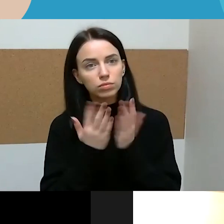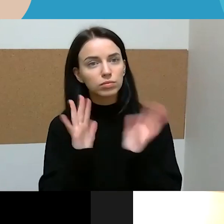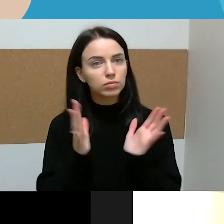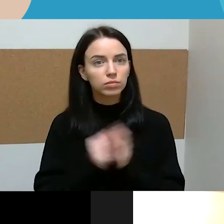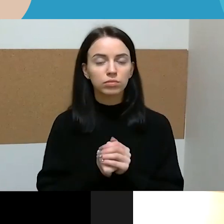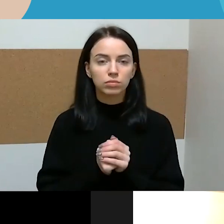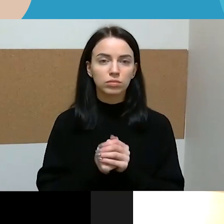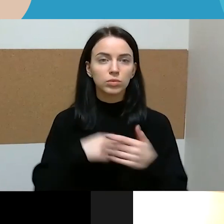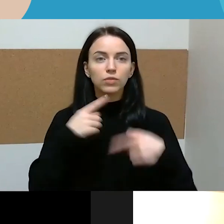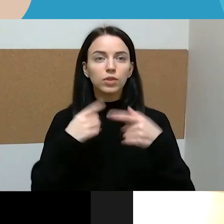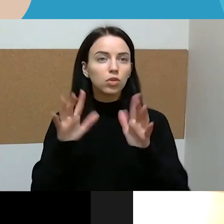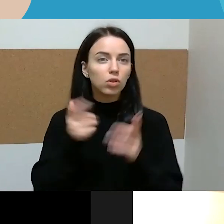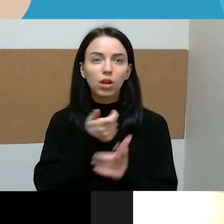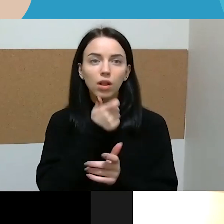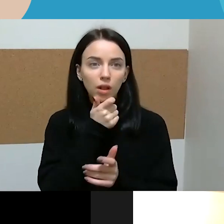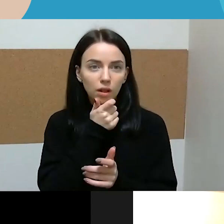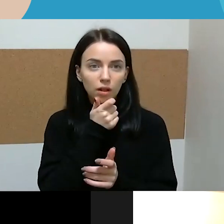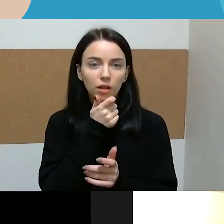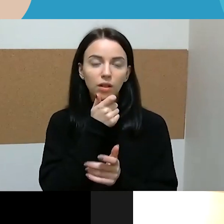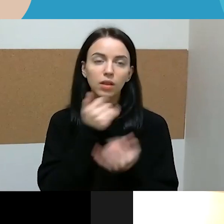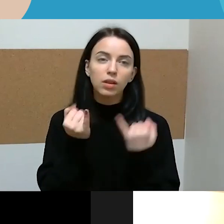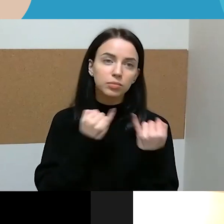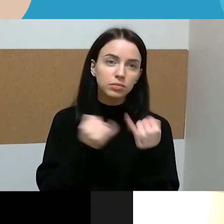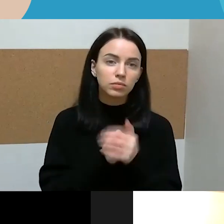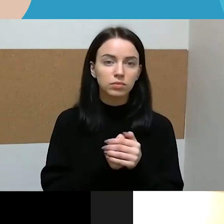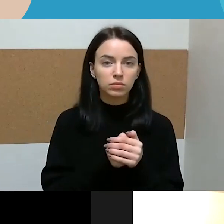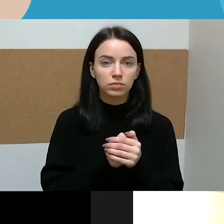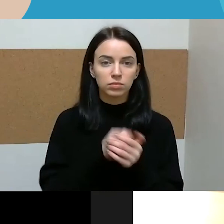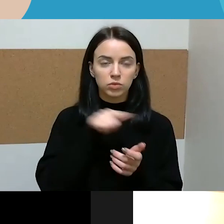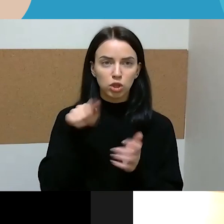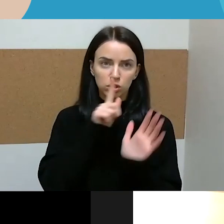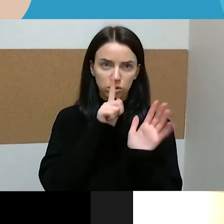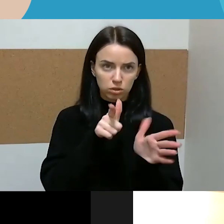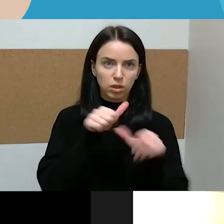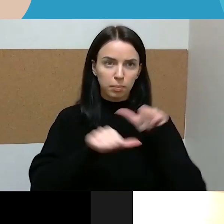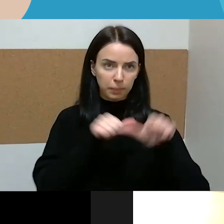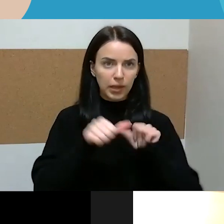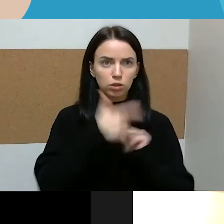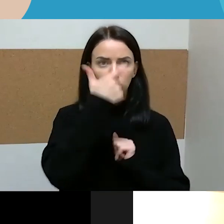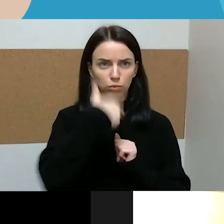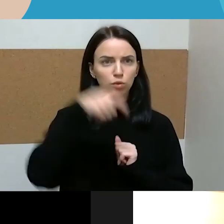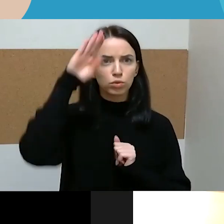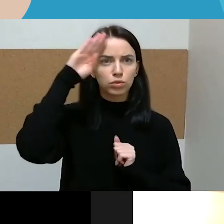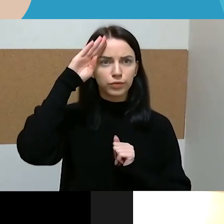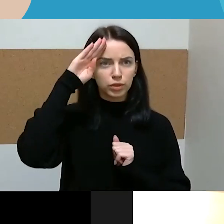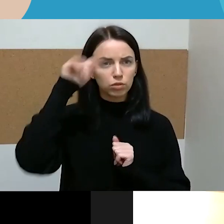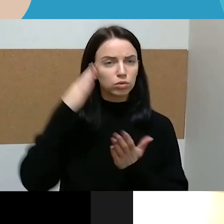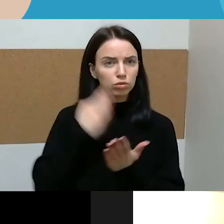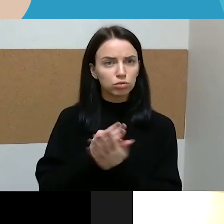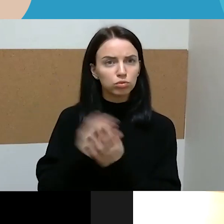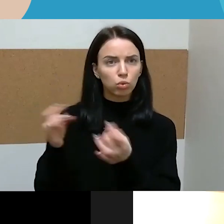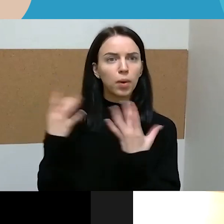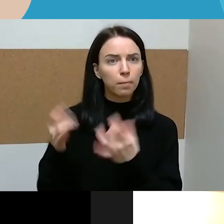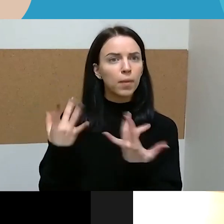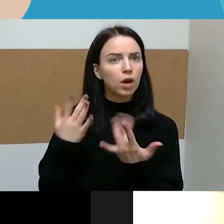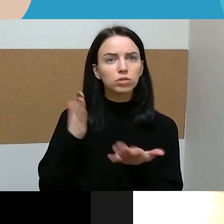peržiūrėt filmukus, kažkutus taip pasikalbėt, nes jie septimmečiai jie rimti vyrai, jie turi ką man paaiškina, ką aš kuriu daryti iš tikrųjų. Tai